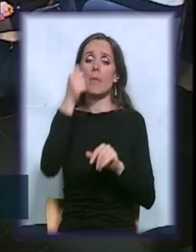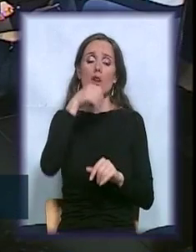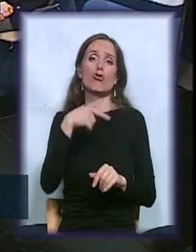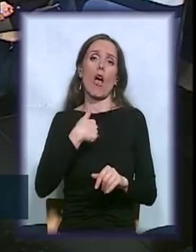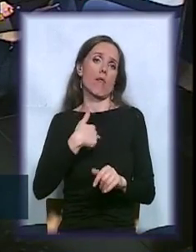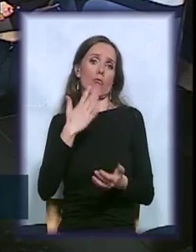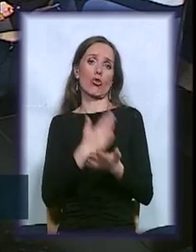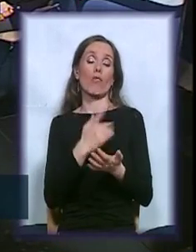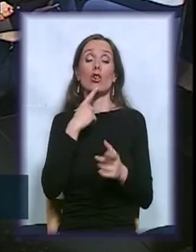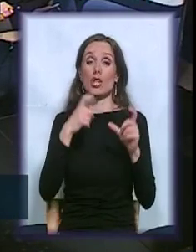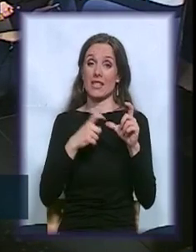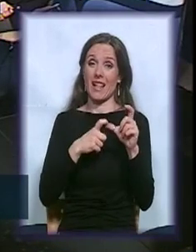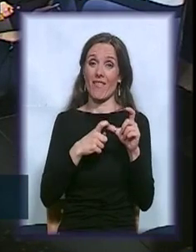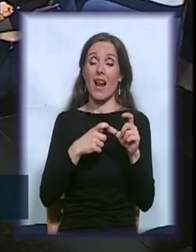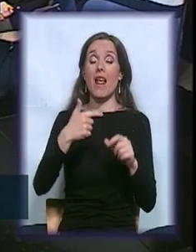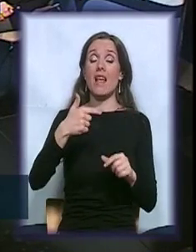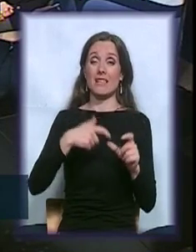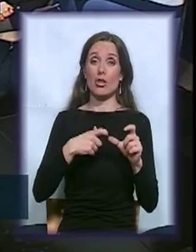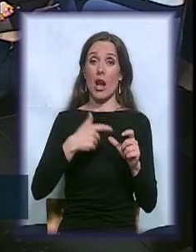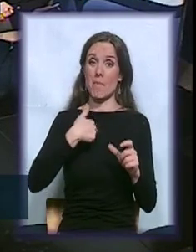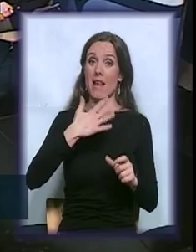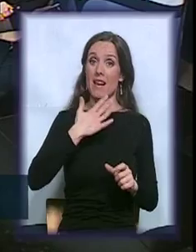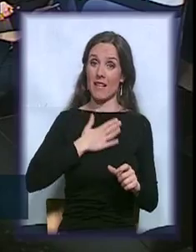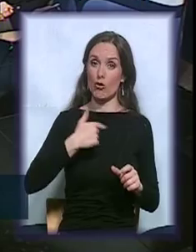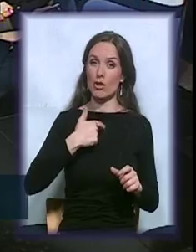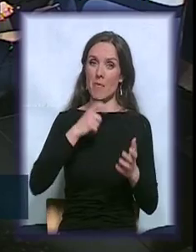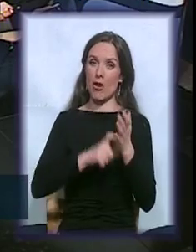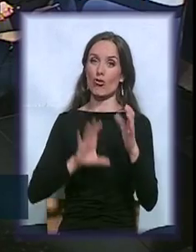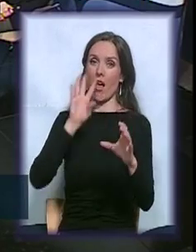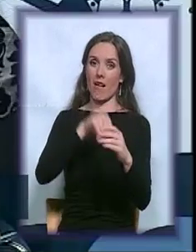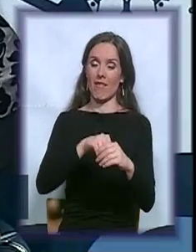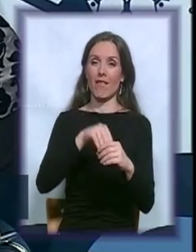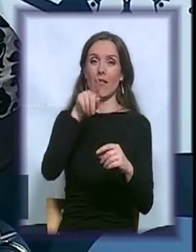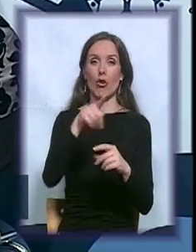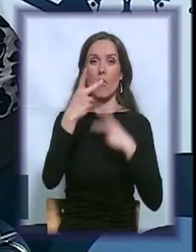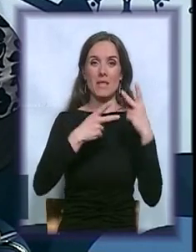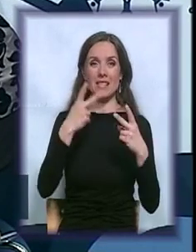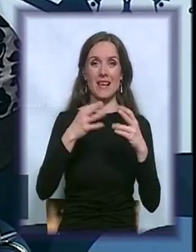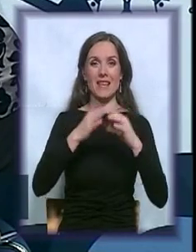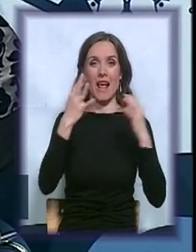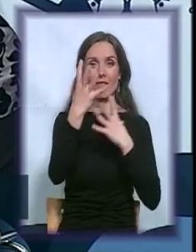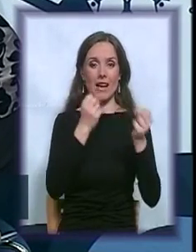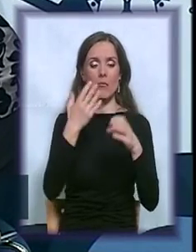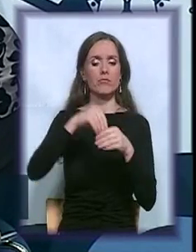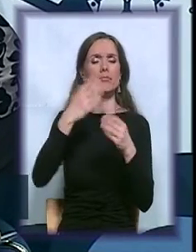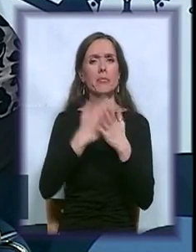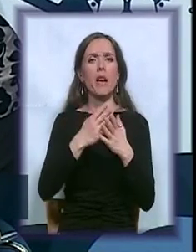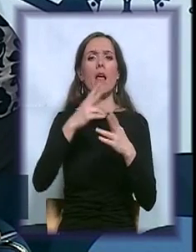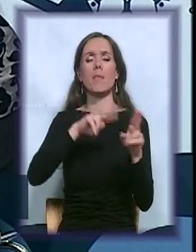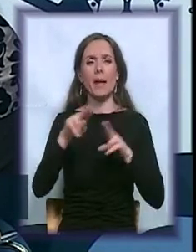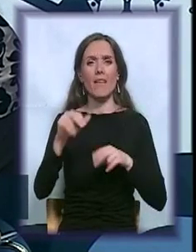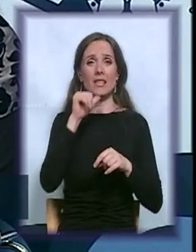javne nabavke... Meni je drago što sam član Komisije za javne nabavke, gde su bili i pravnici i lekari,